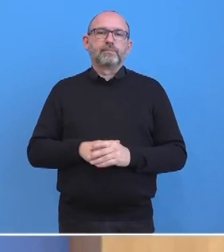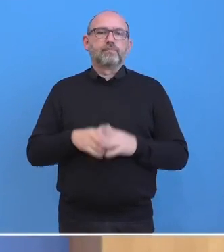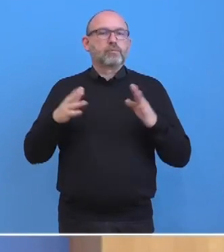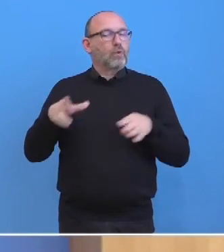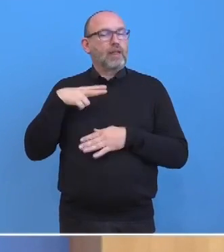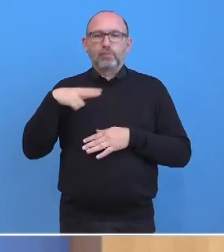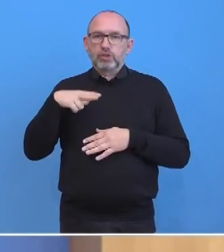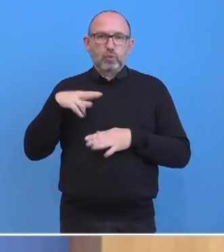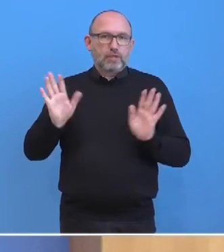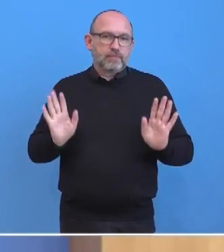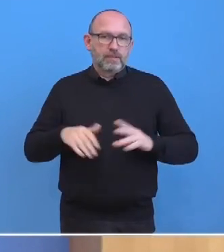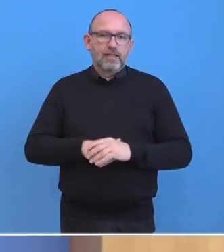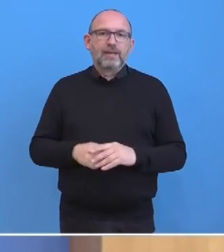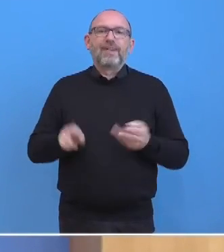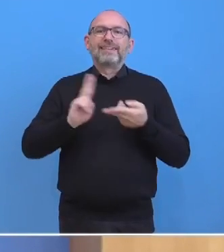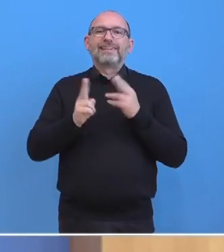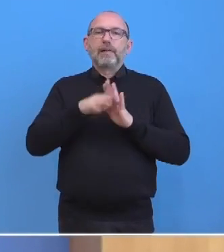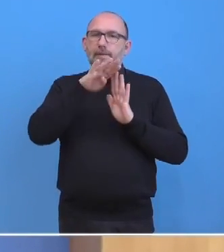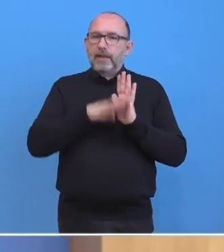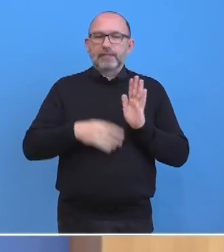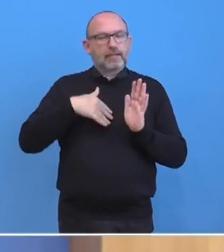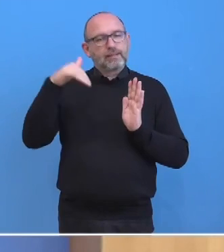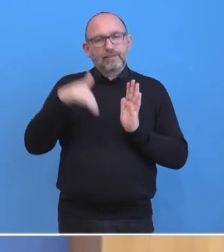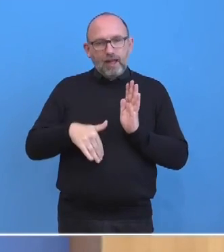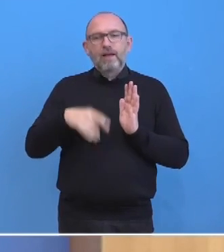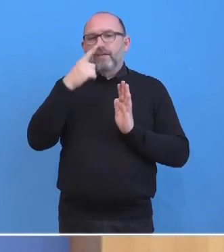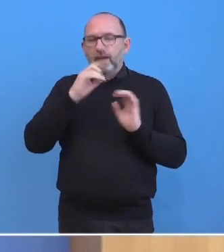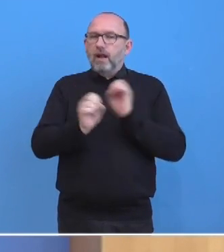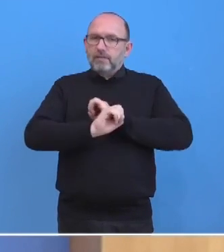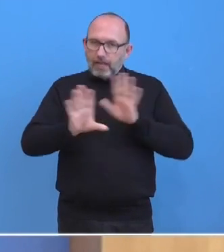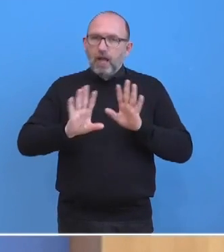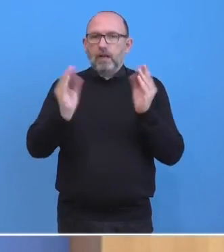Geduld bitten. Also ich habe jetzt die Teilnehmerliste nicht im Kopf, aber wir werden Sie dazu nochmal informieren.